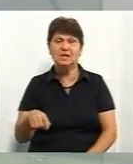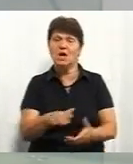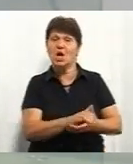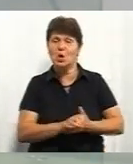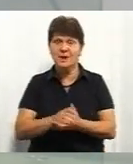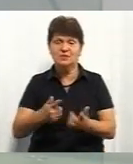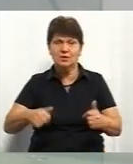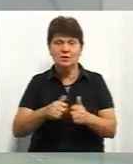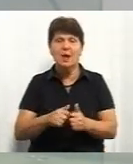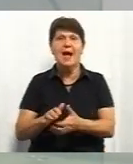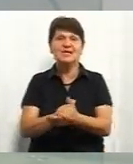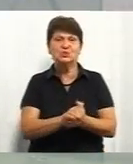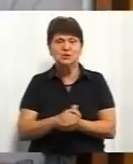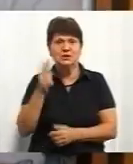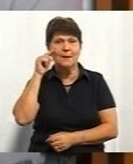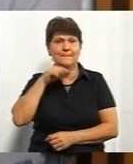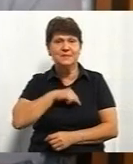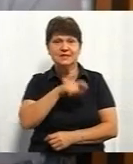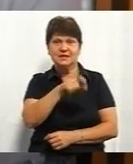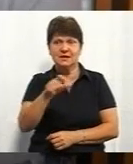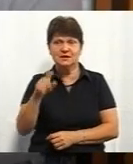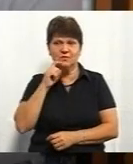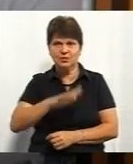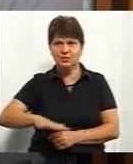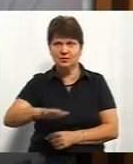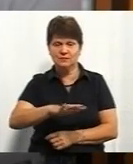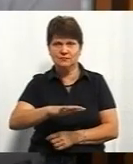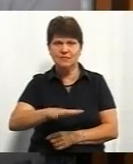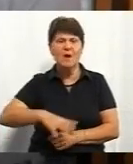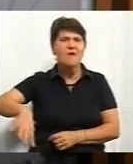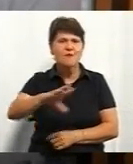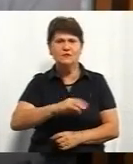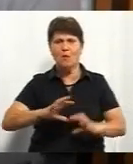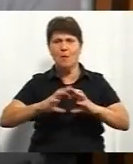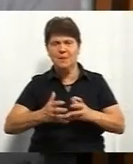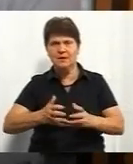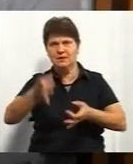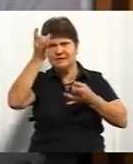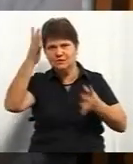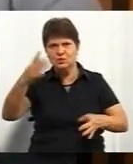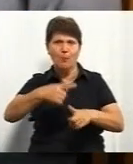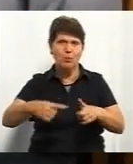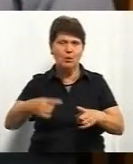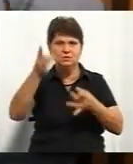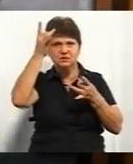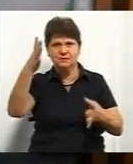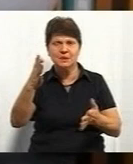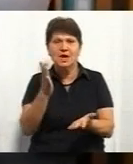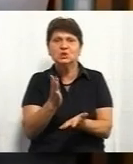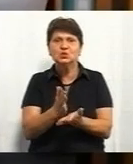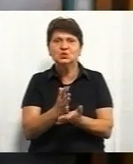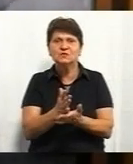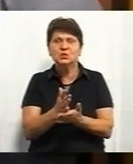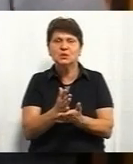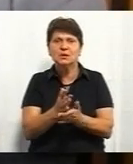психіатрів України. Во всім міре цивилизованому і полуцивилизованому существують проміжуточні